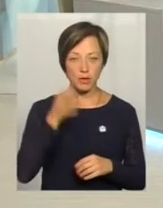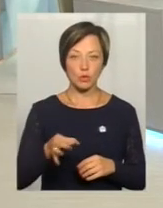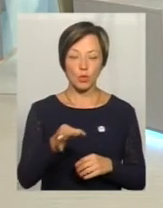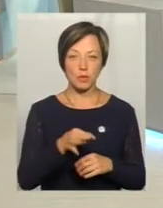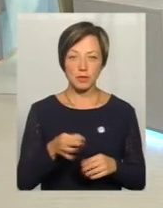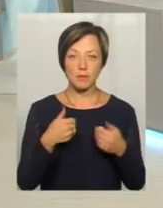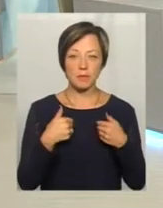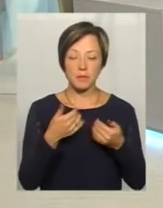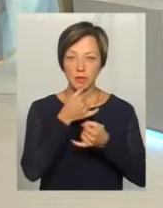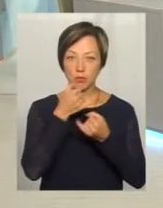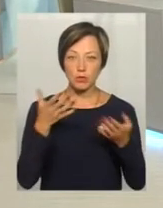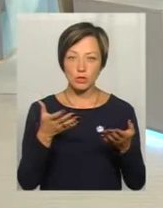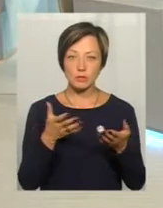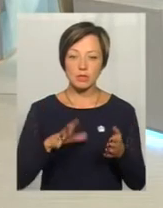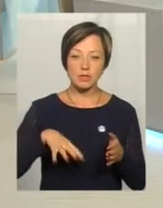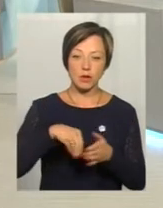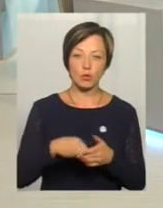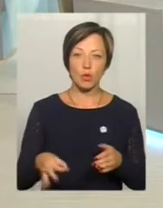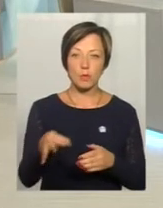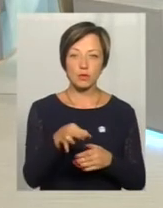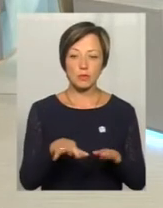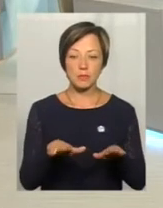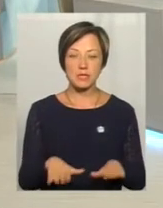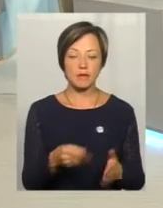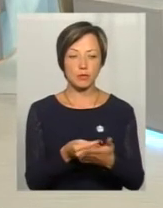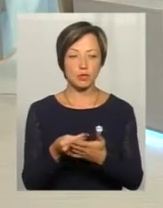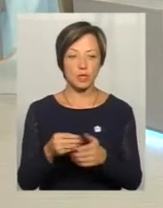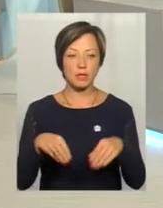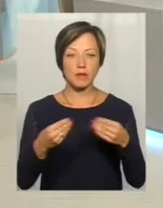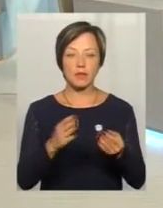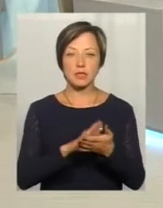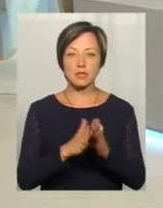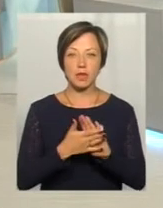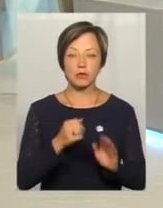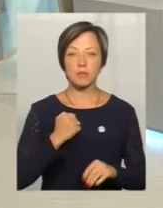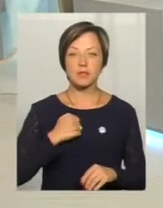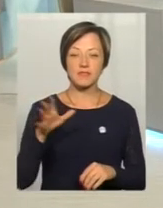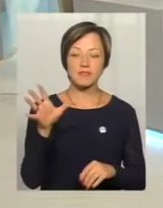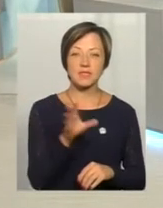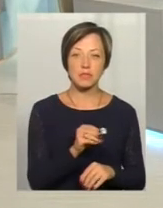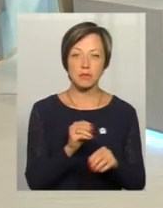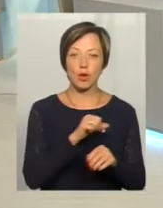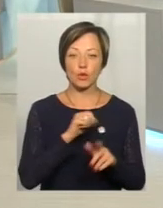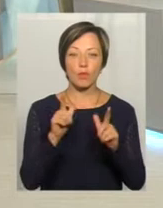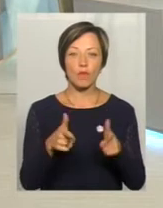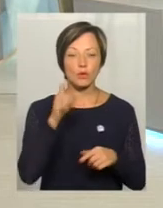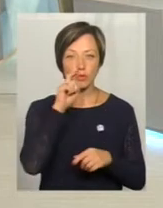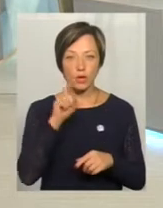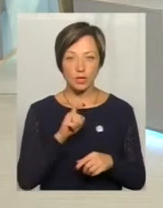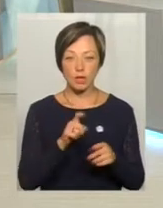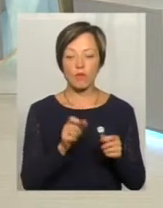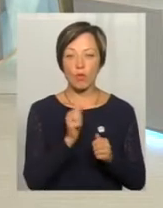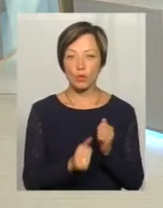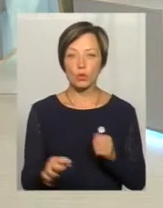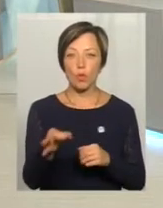Ми ж не можемо за рахунок обласного і місцевого бюджетів давати статус бійця-добровольця всім добровольцям України. В кожній